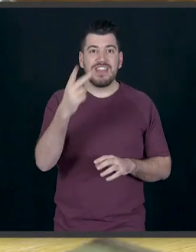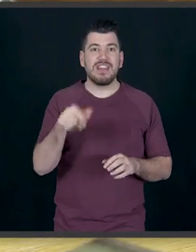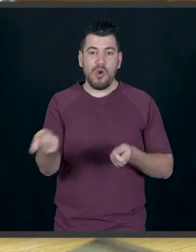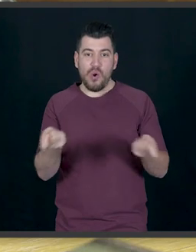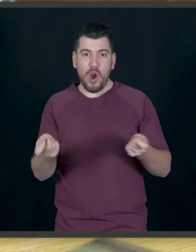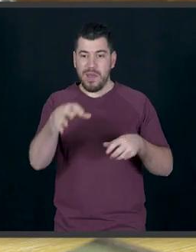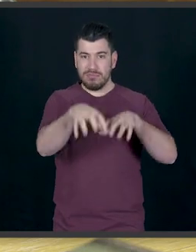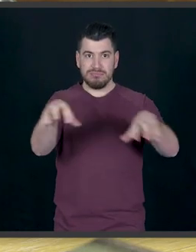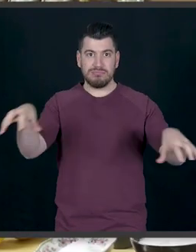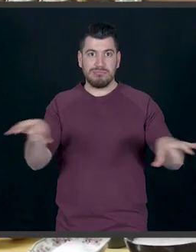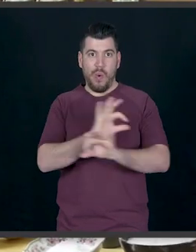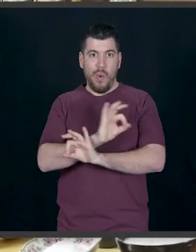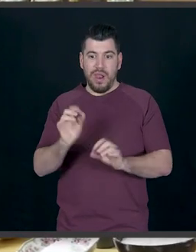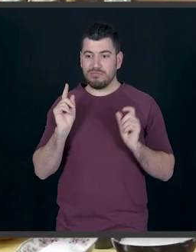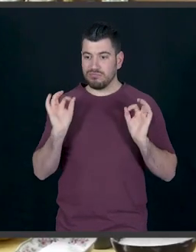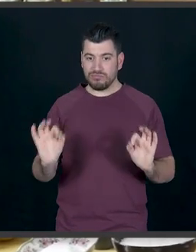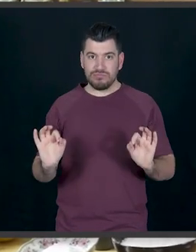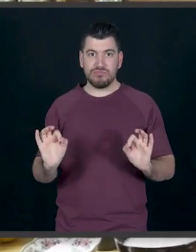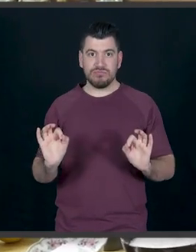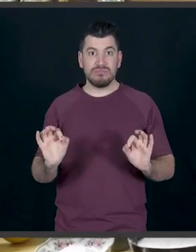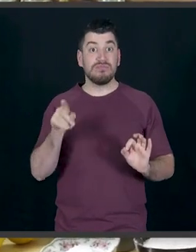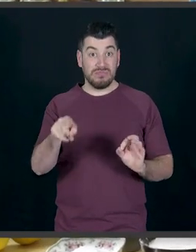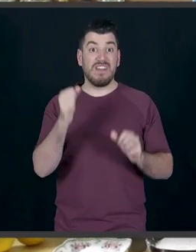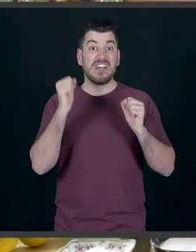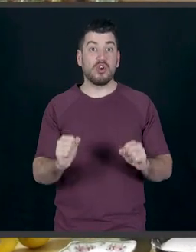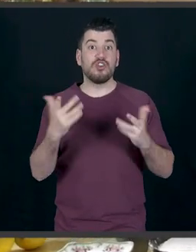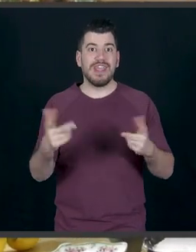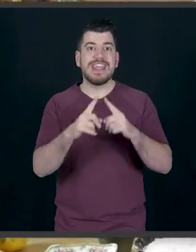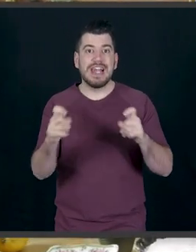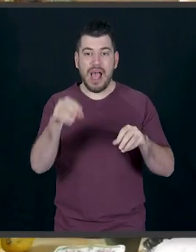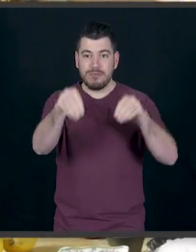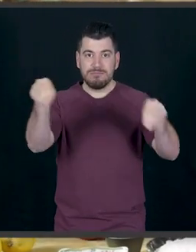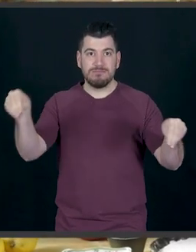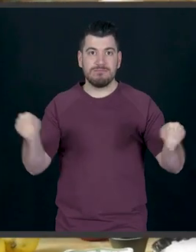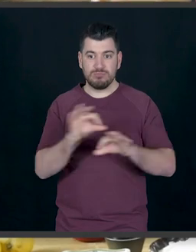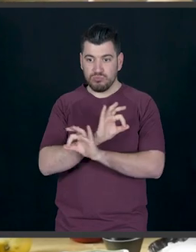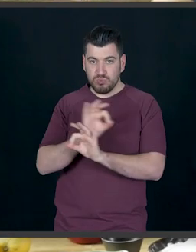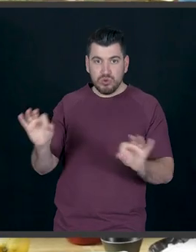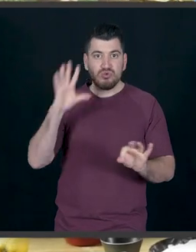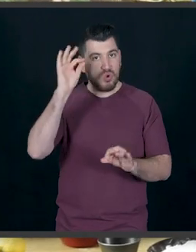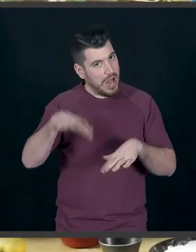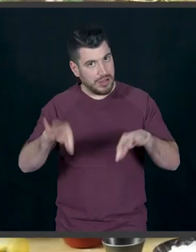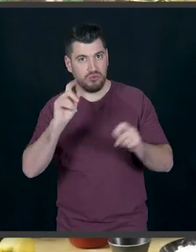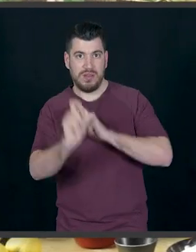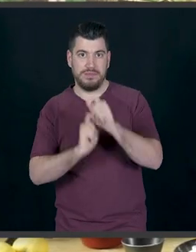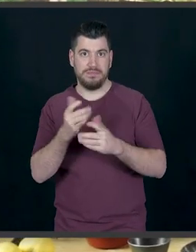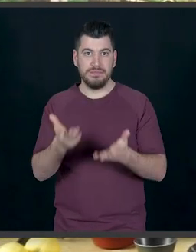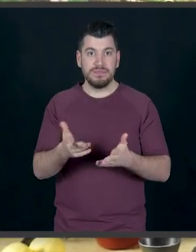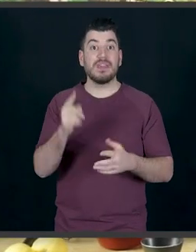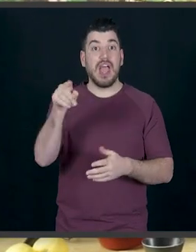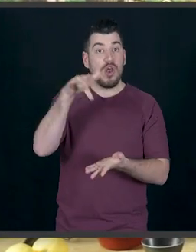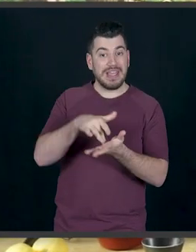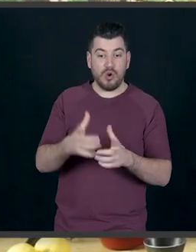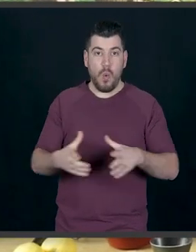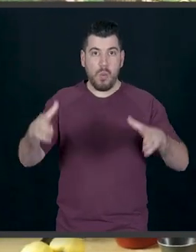οργανωμένα τα έχω. Έχω βγάλει όλα τα υλικά μου σε μπολάκι. Το πιο βασικό είναι αυτό. Βάζουμε όλα τα υλικά σε μπολάκι και μετά αρχίζουμε να φτιάχνουμε τη συνταγή μας. Και έχω ένα